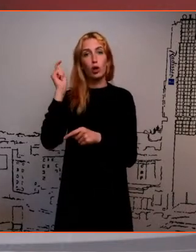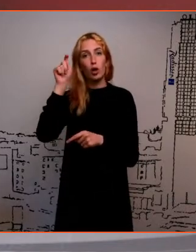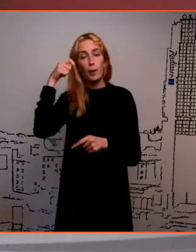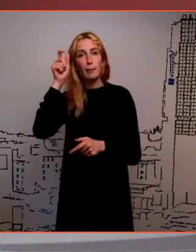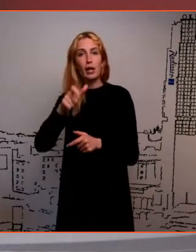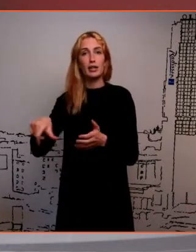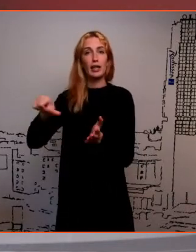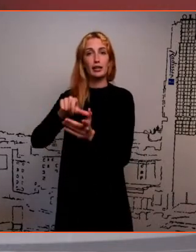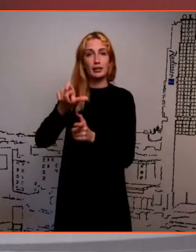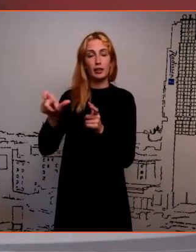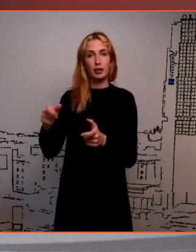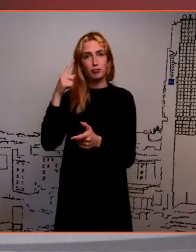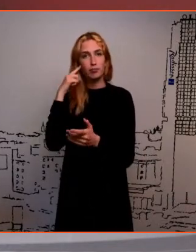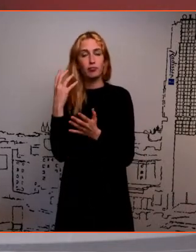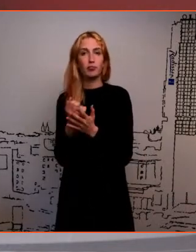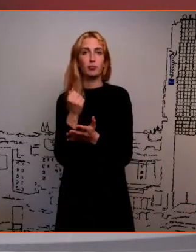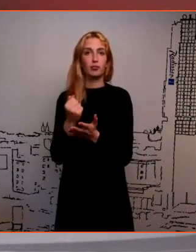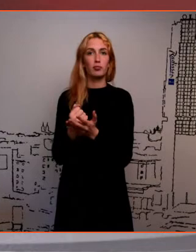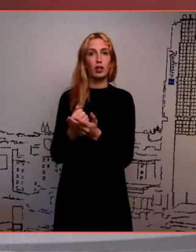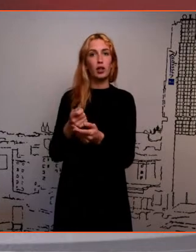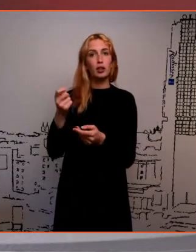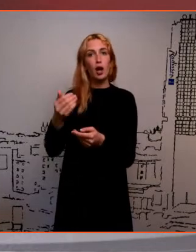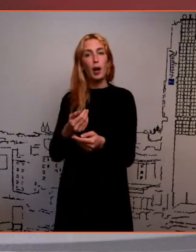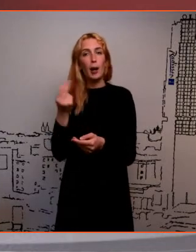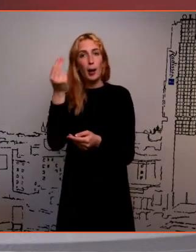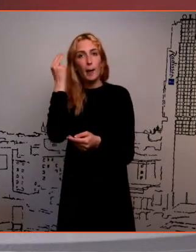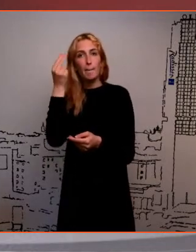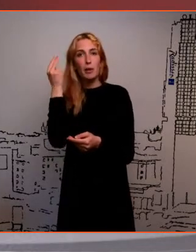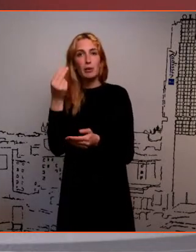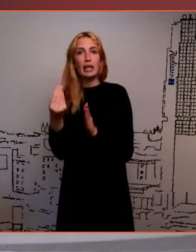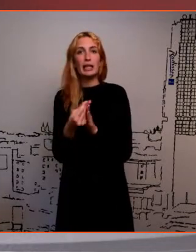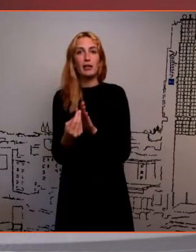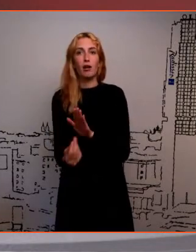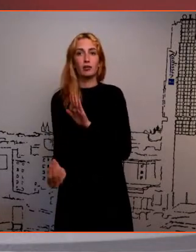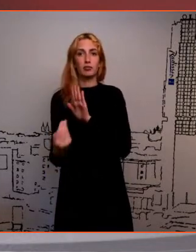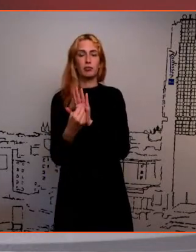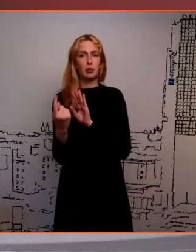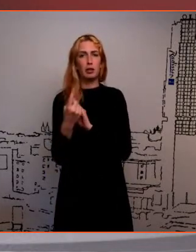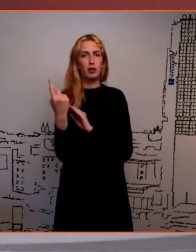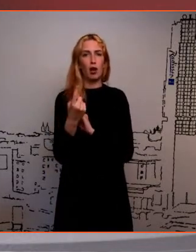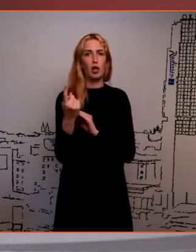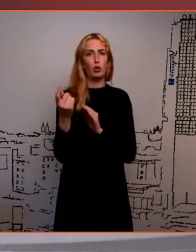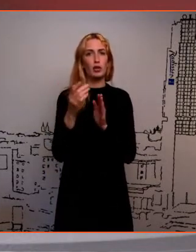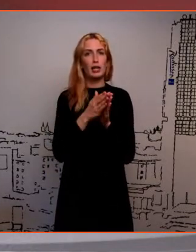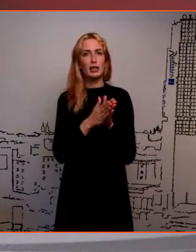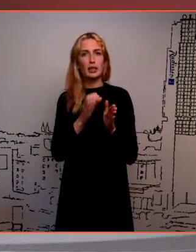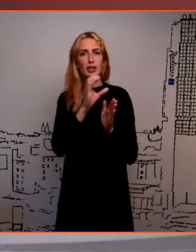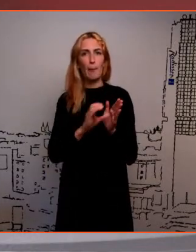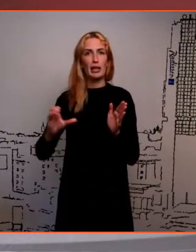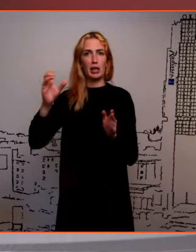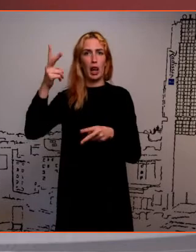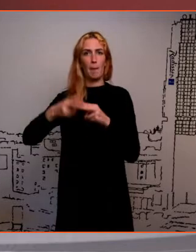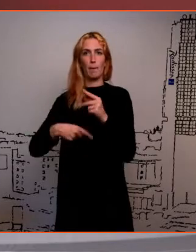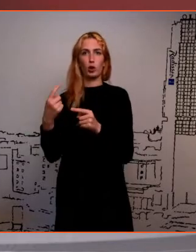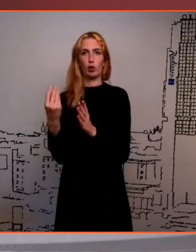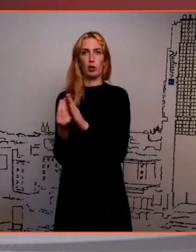tudangite soovi saada oma õppimisele hinnang pidevalt kursuse käigus, mitte vaid semestri lõppus. Klassikalised on